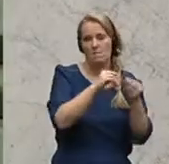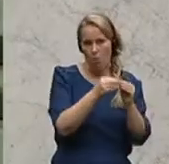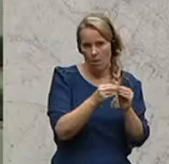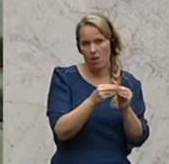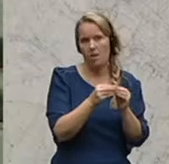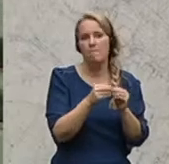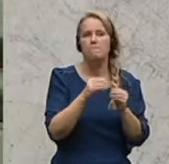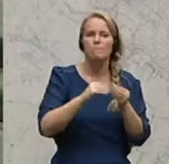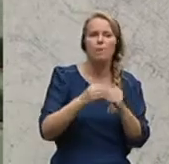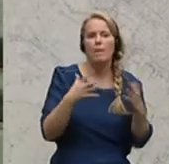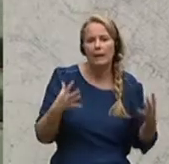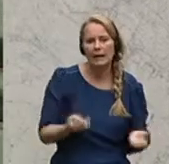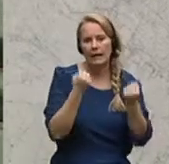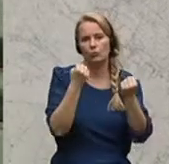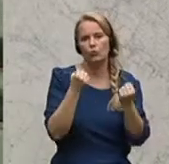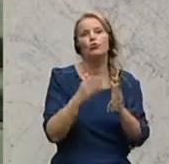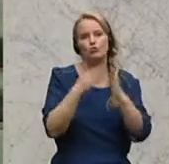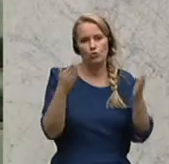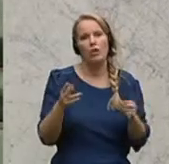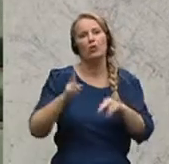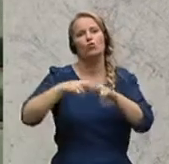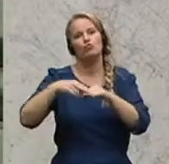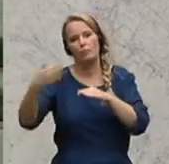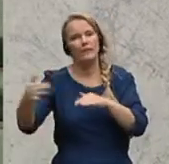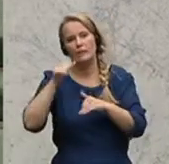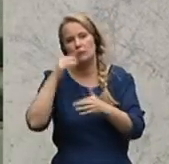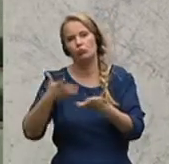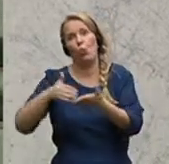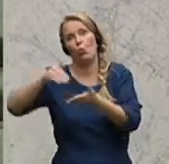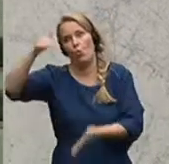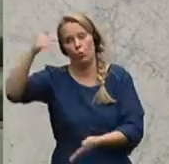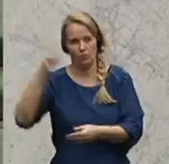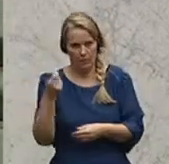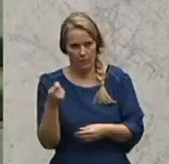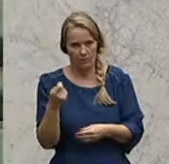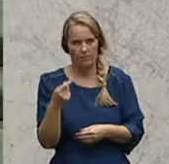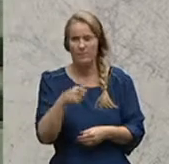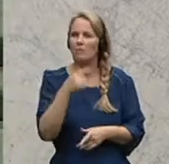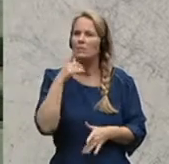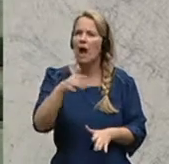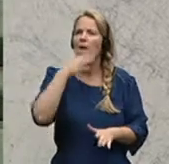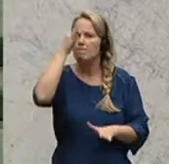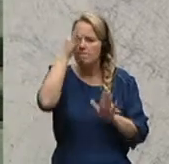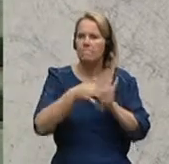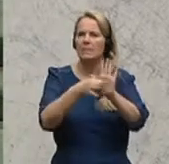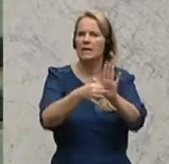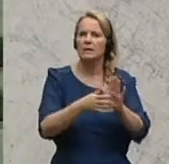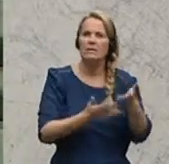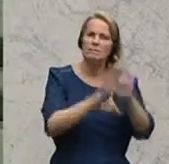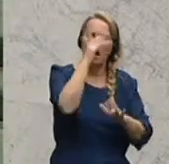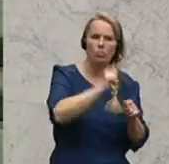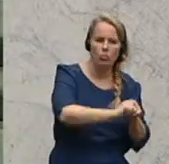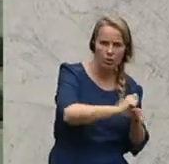es bei der Rettung gegeben hat, der Schaden ist hinterm Komma entstanden. Und wenn wir reden von dem Bild, Brandstifter und dann die